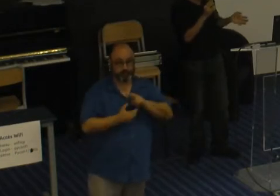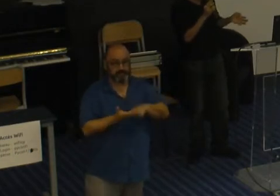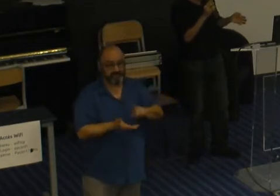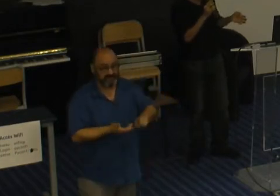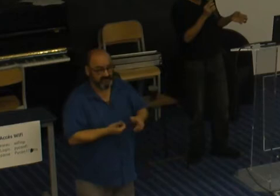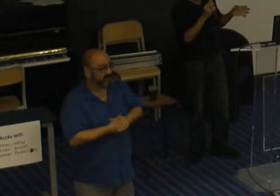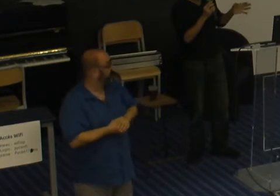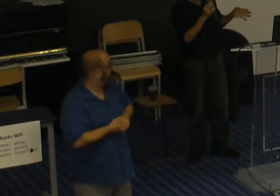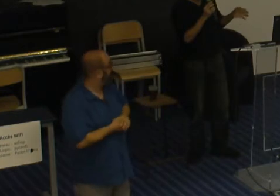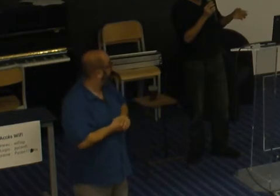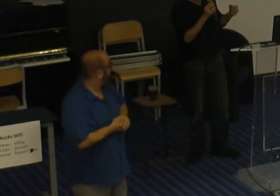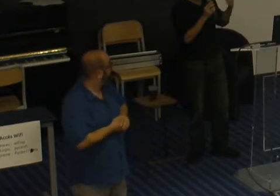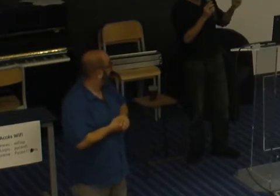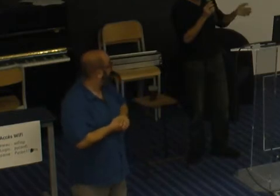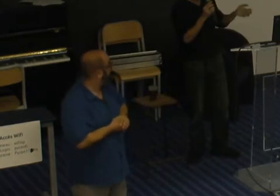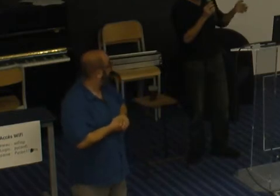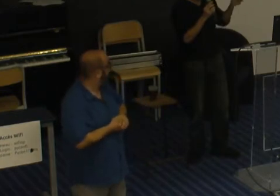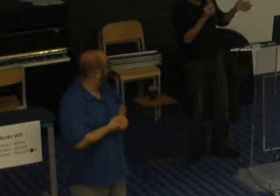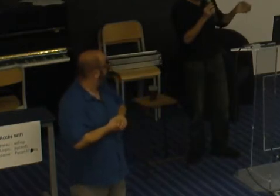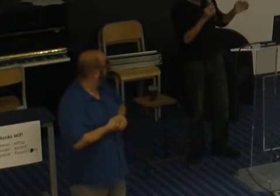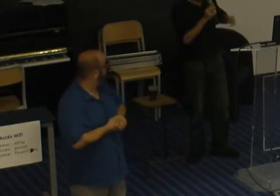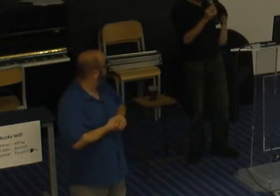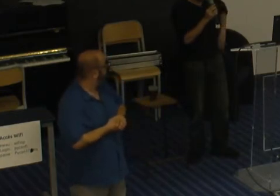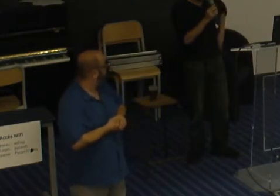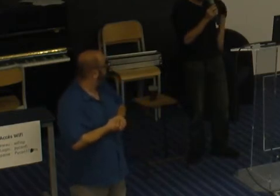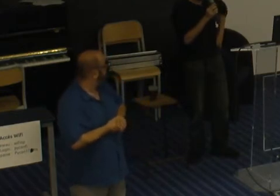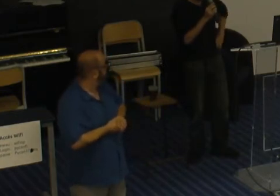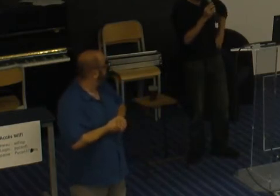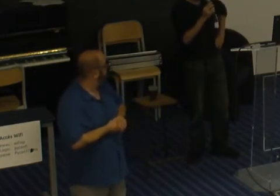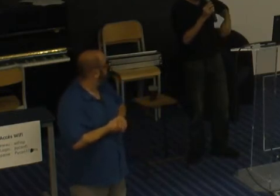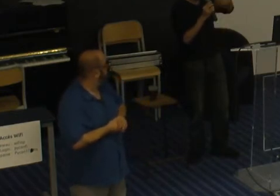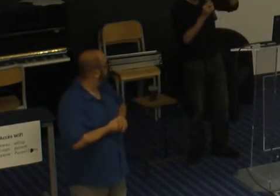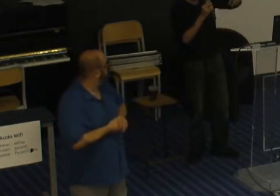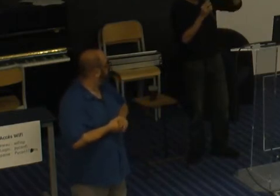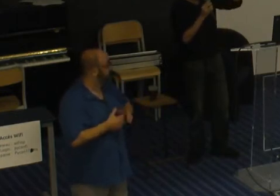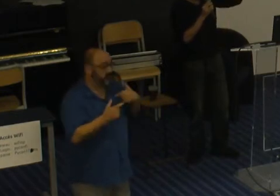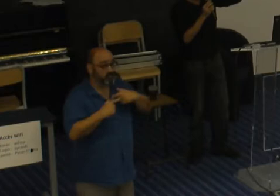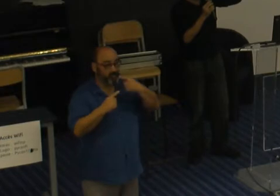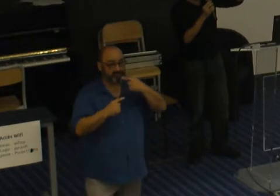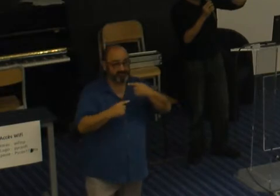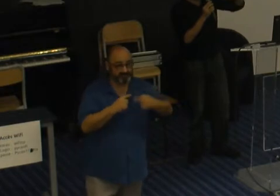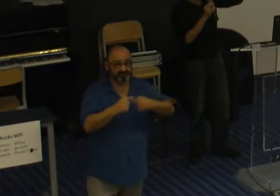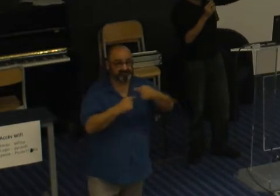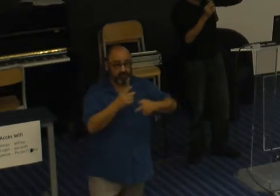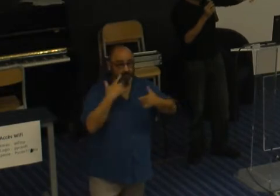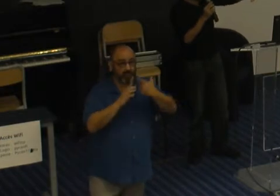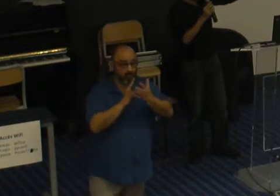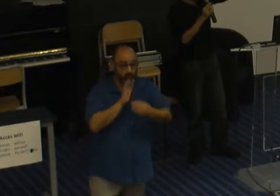enfin, ce n pas du tout le cas, ce n pas uniquement le cas, pardon, en fait, on ne fait qu'encouriger la reproduction de cette culture.